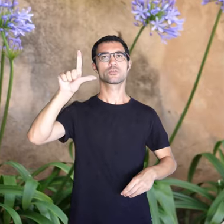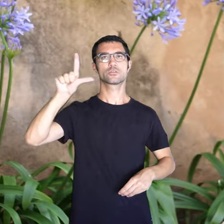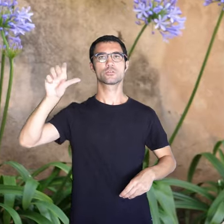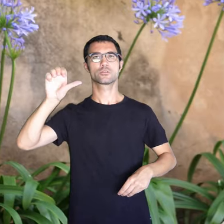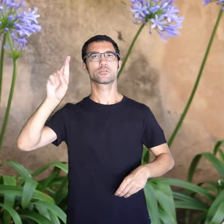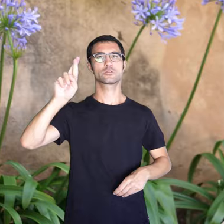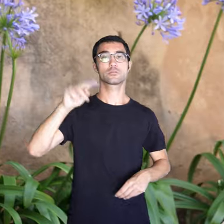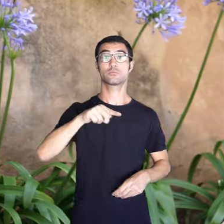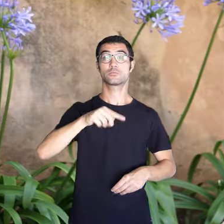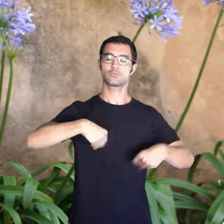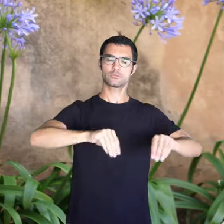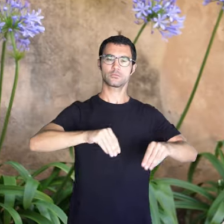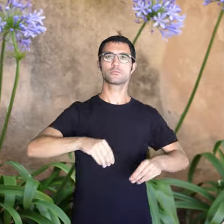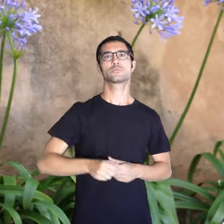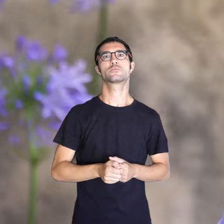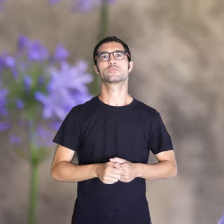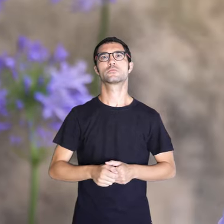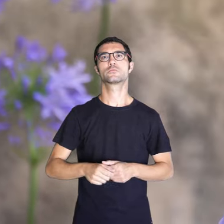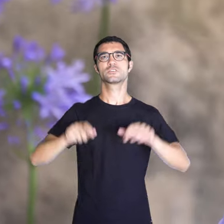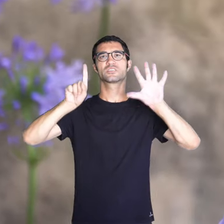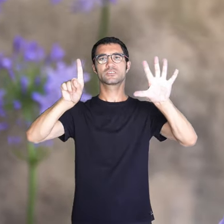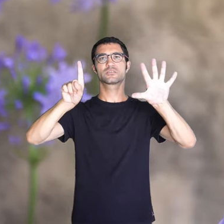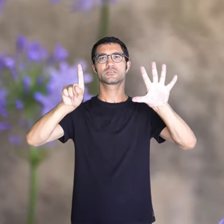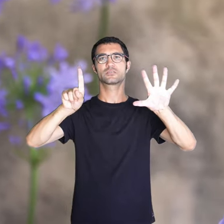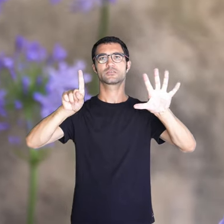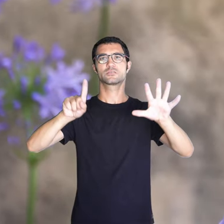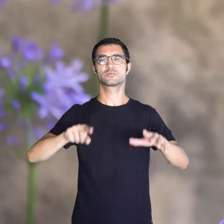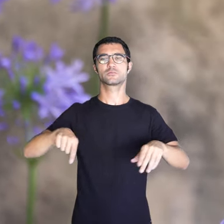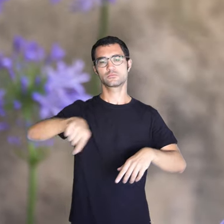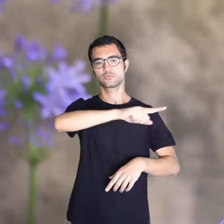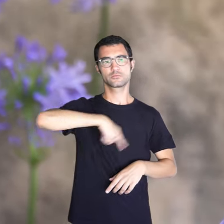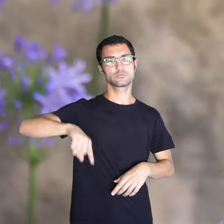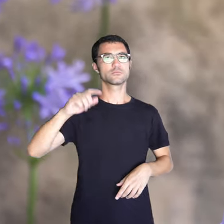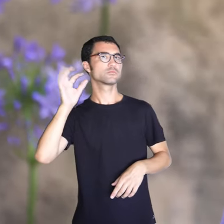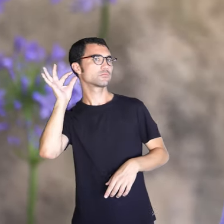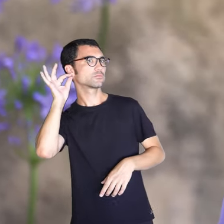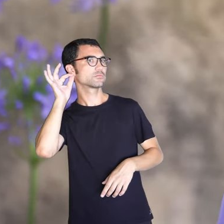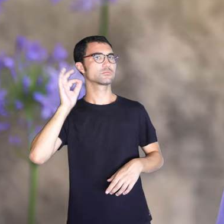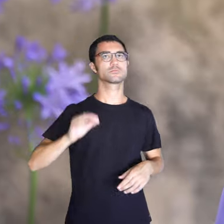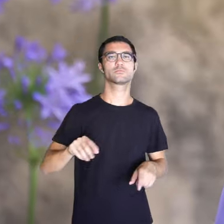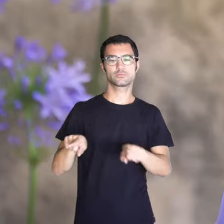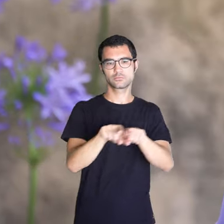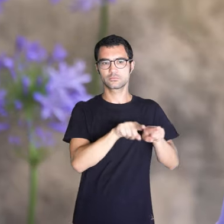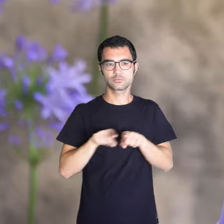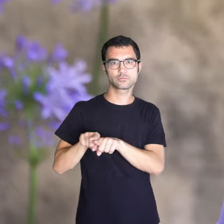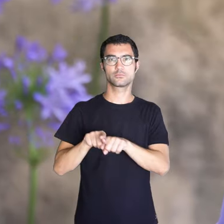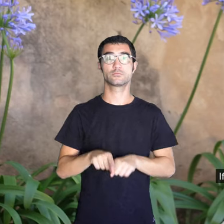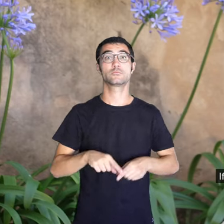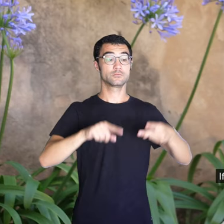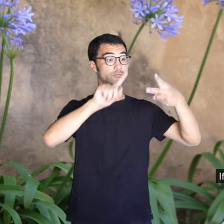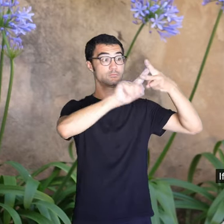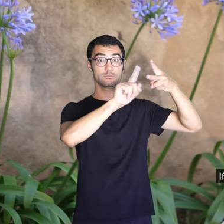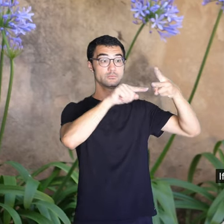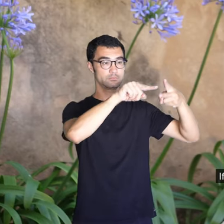venedora es va amassar a Madalena i jo. La meva germana, Madalena, que era la segona, va començar.